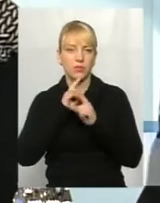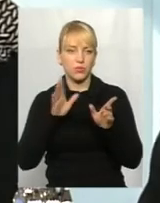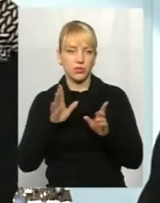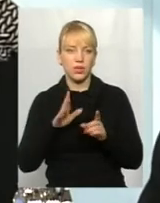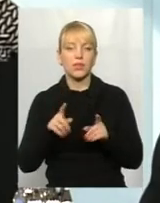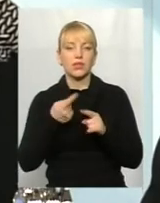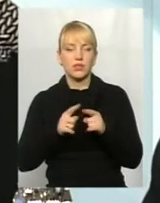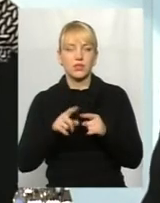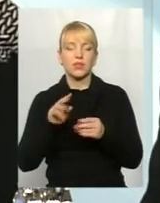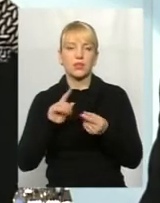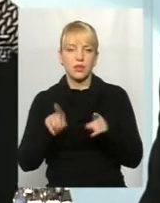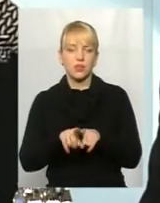теж проблемно.